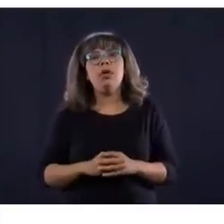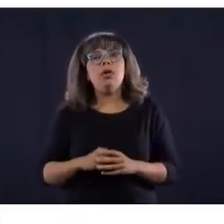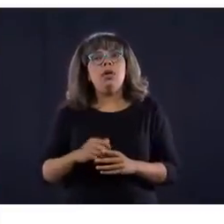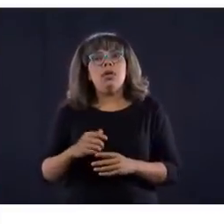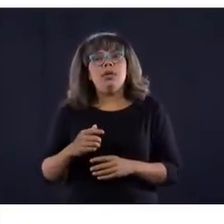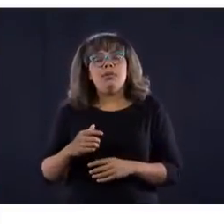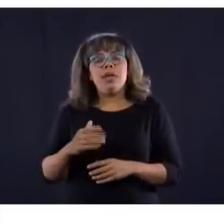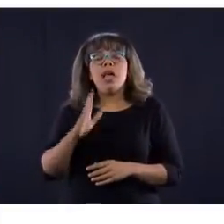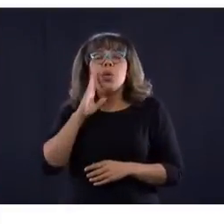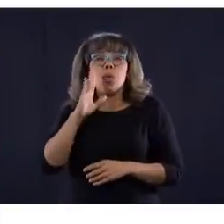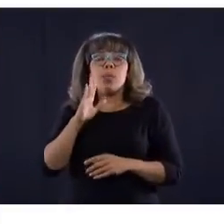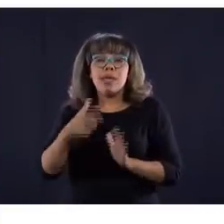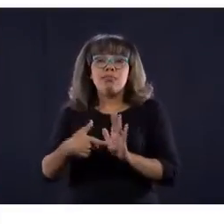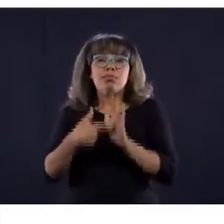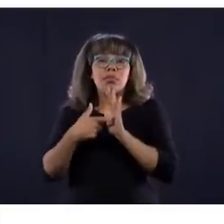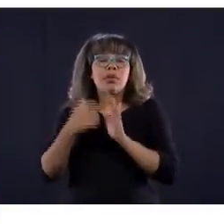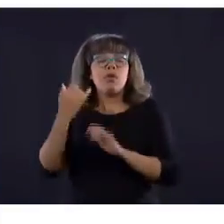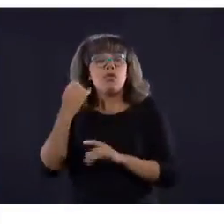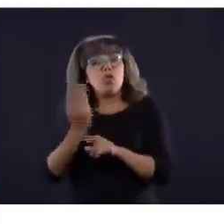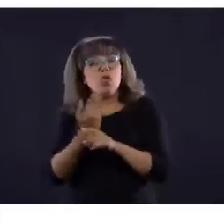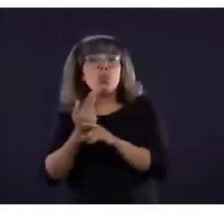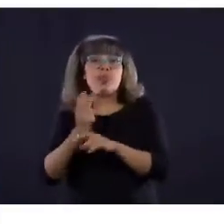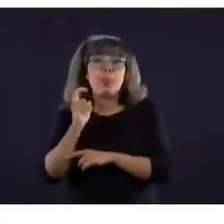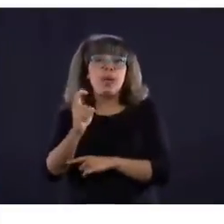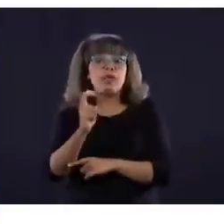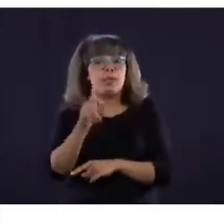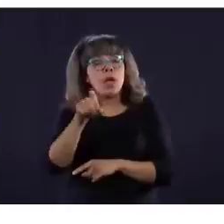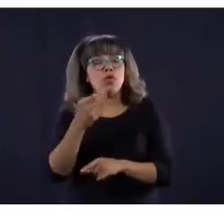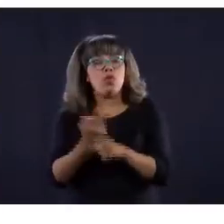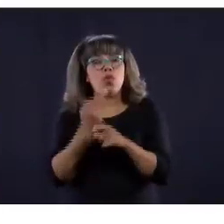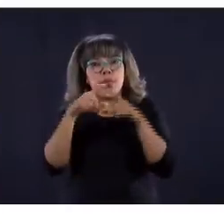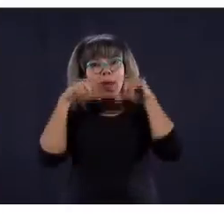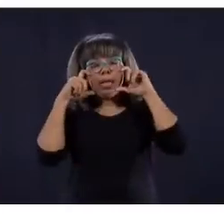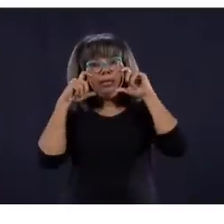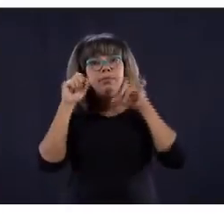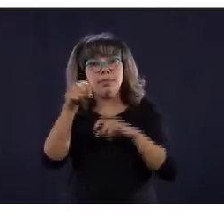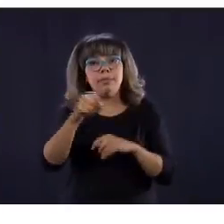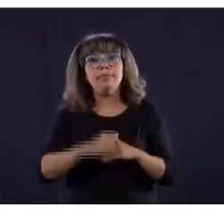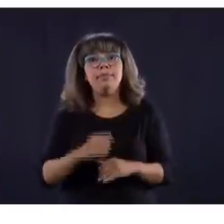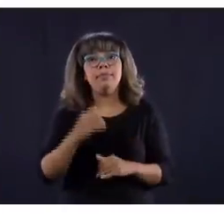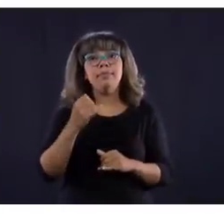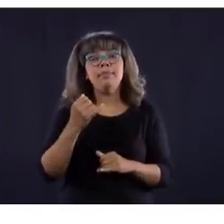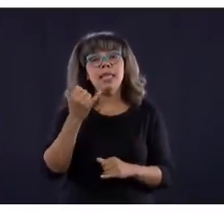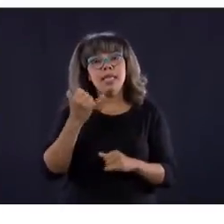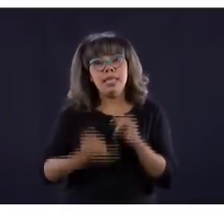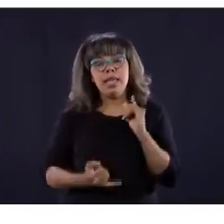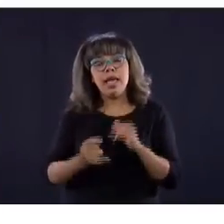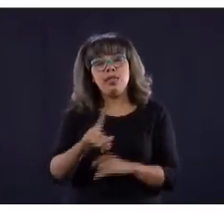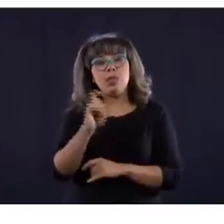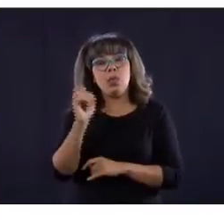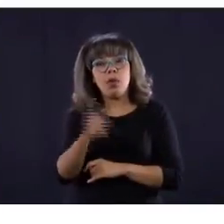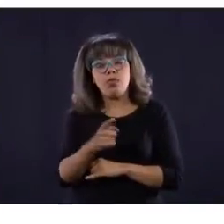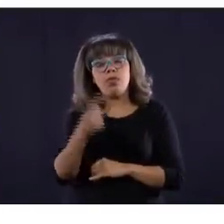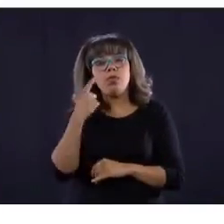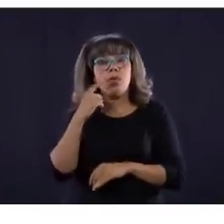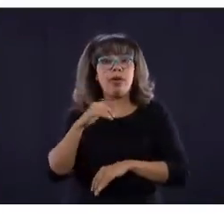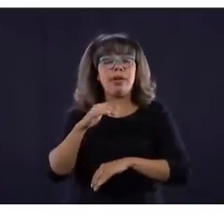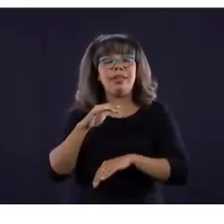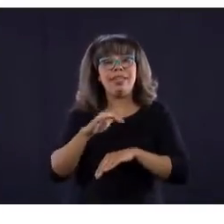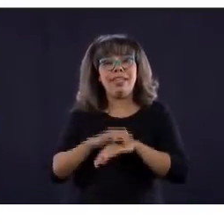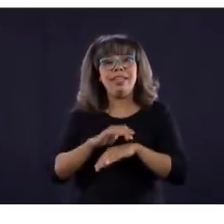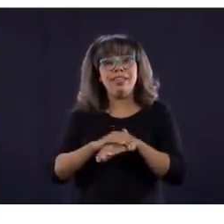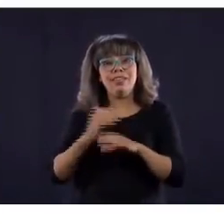M. Legault, M. Arruda, Mme McCann aussi, bonjour. Est-ce que vous pouvez, qu'est-ce que vous direz aujourd'hui aux parents